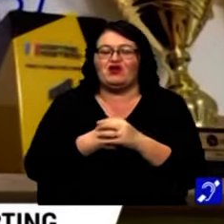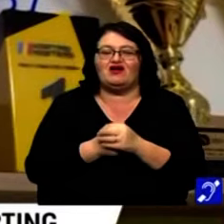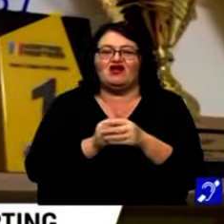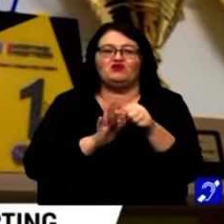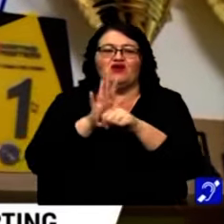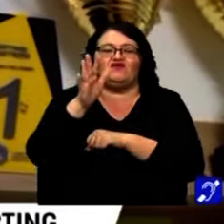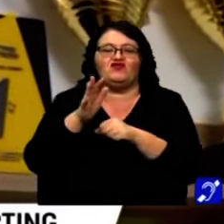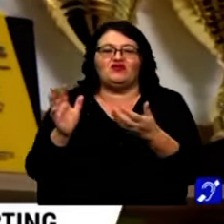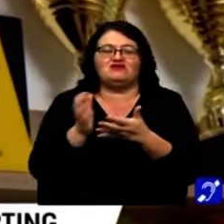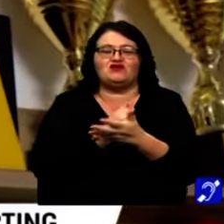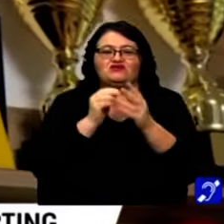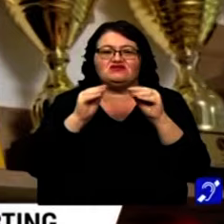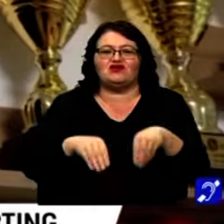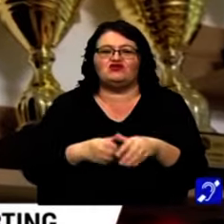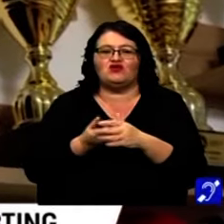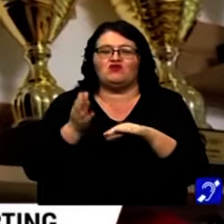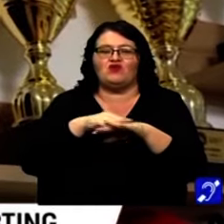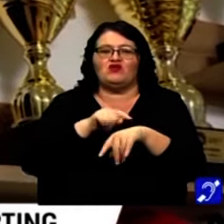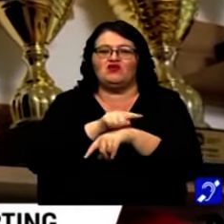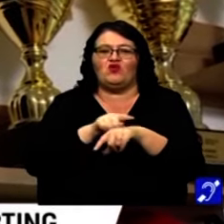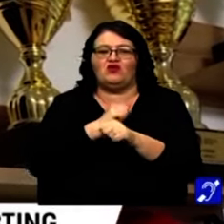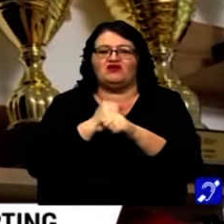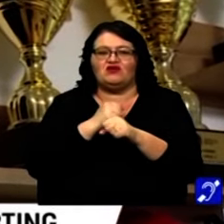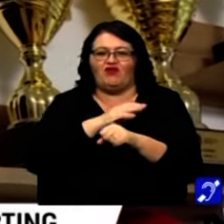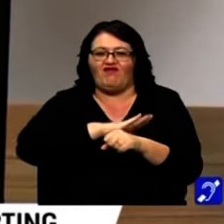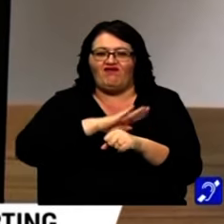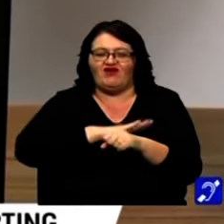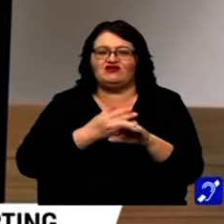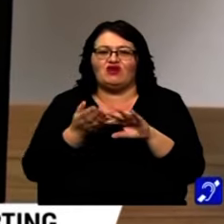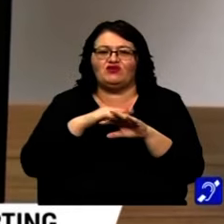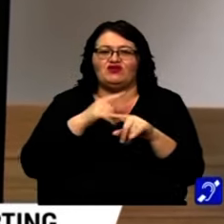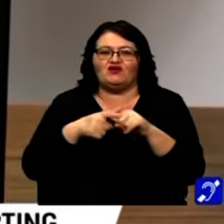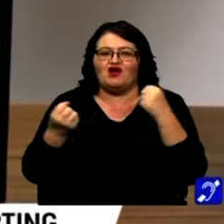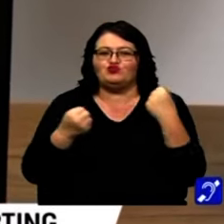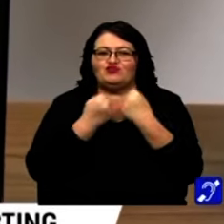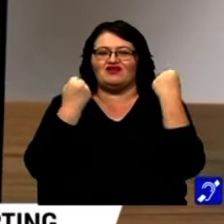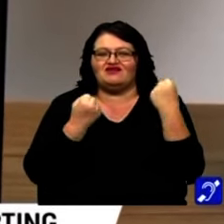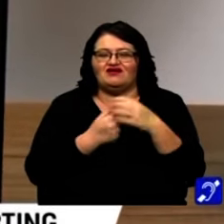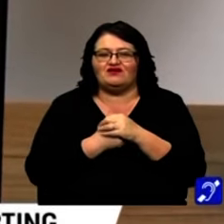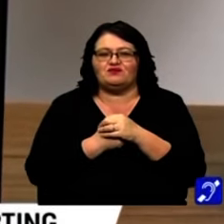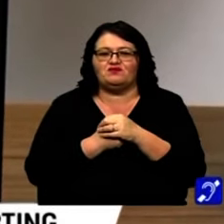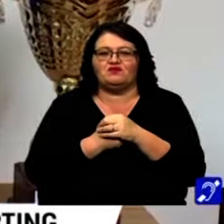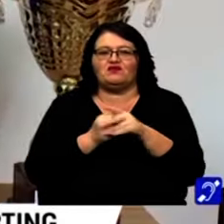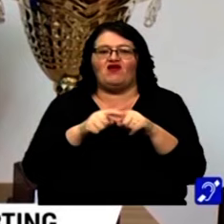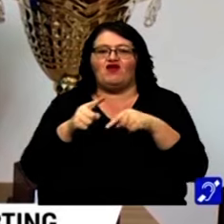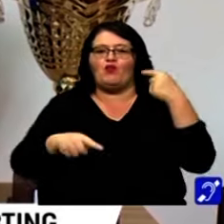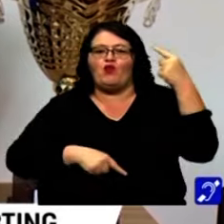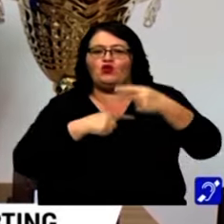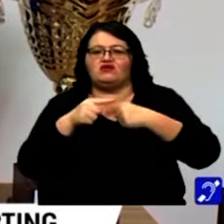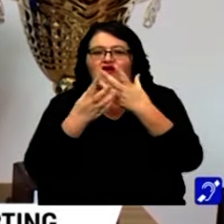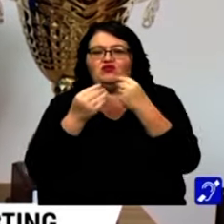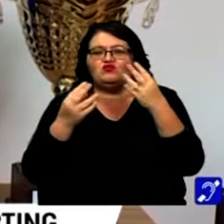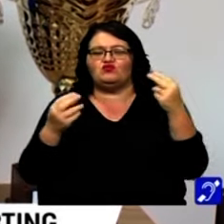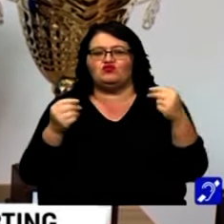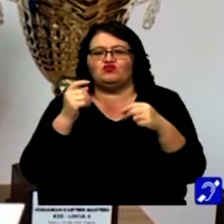performanțe, Mihai a reușit să ajungă cu multe ore de muncă, sacrificii și nu de puține ori cu accidentări. La karting, la nivel mondial, vorbim de foarte